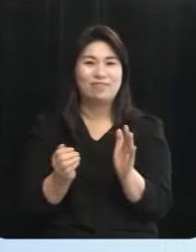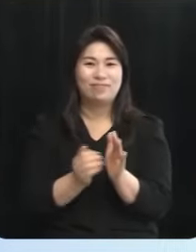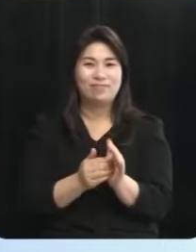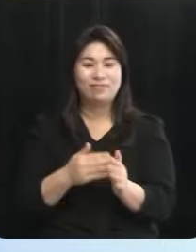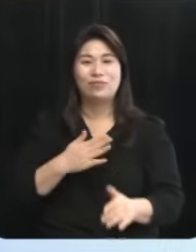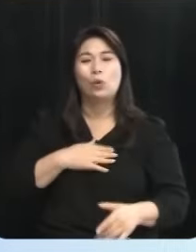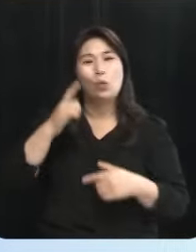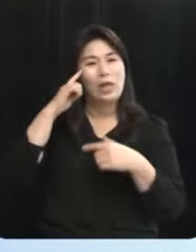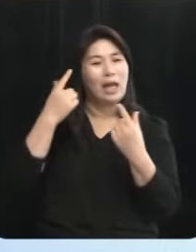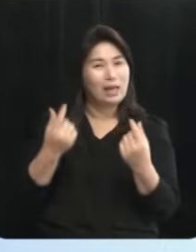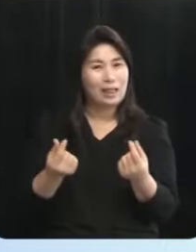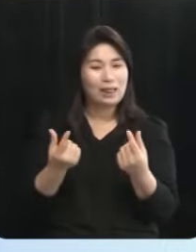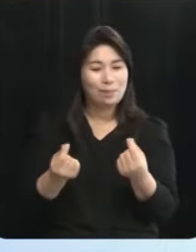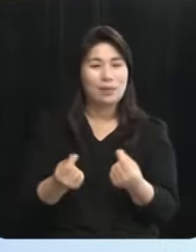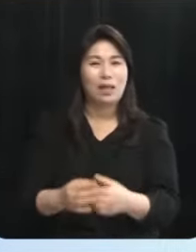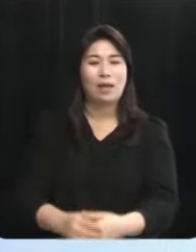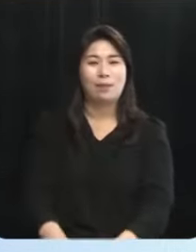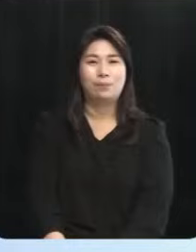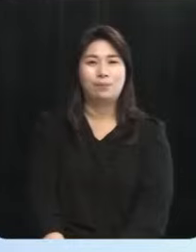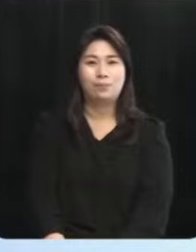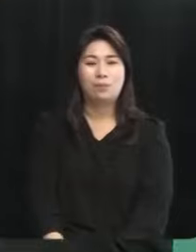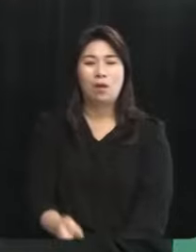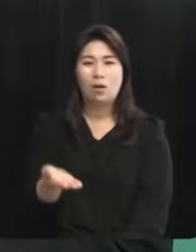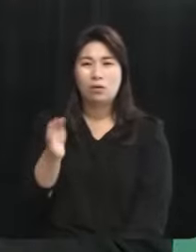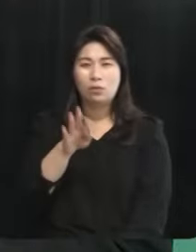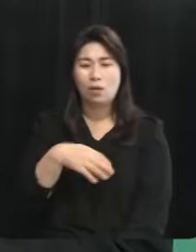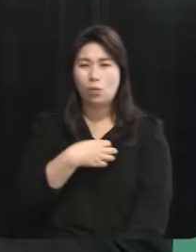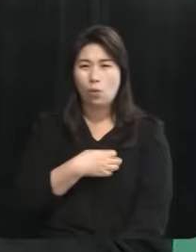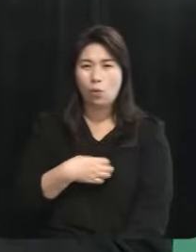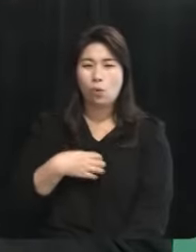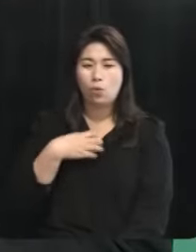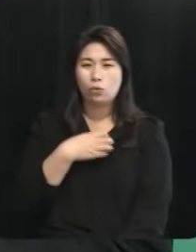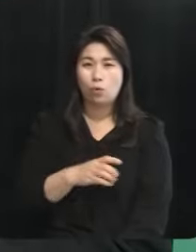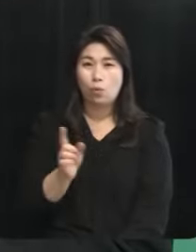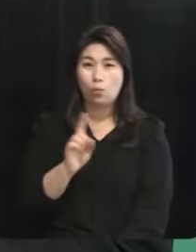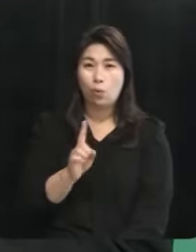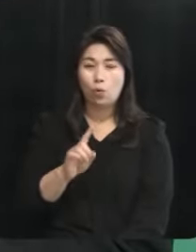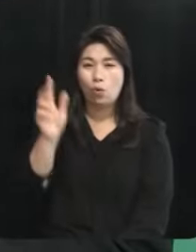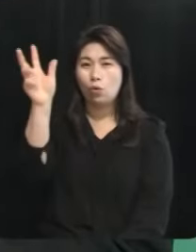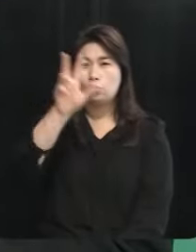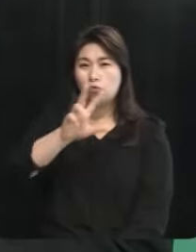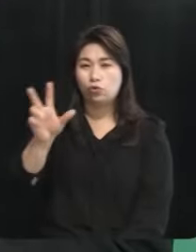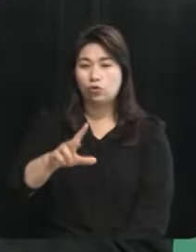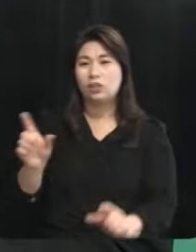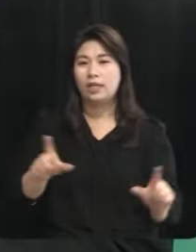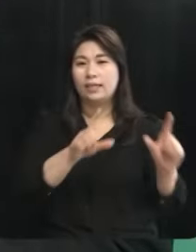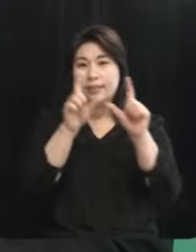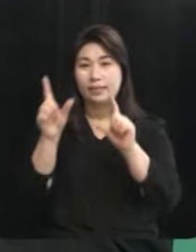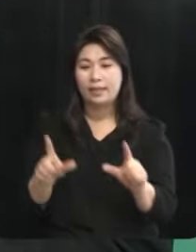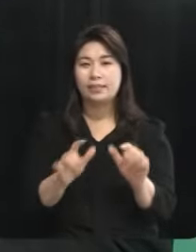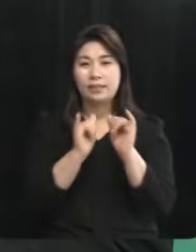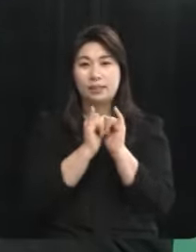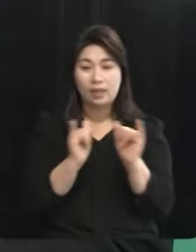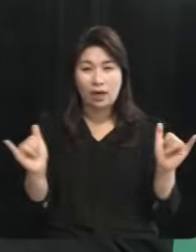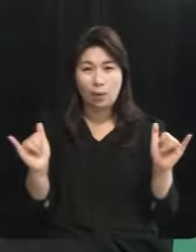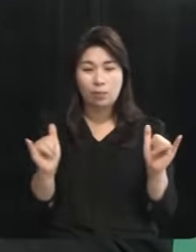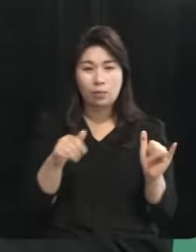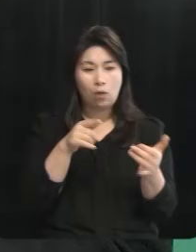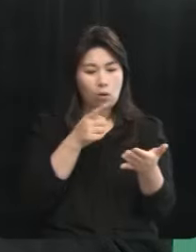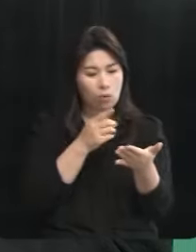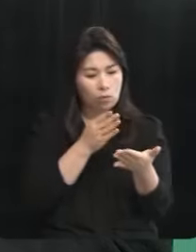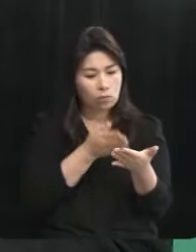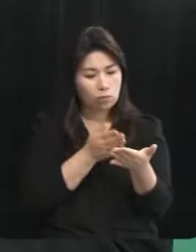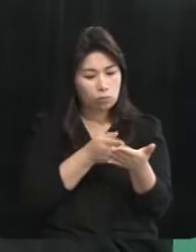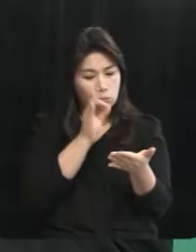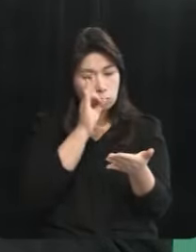저도 같은 입장입니다 그런데 걱정되는 부분들은 육지에 사시는 분들이 이런 기사에 대해서 어떻게